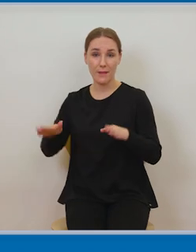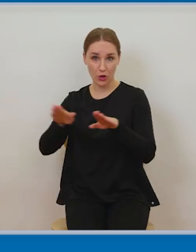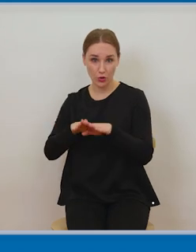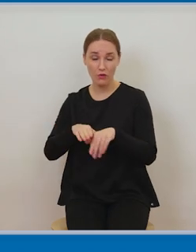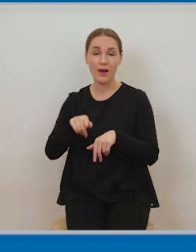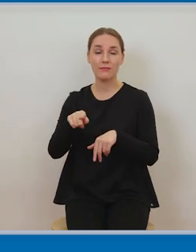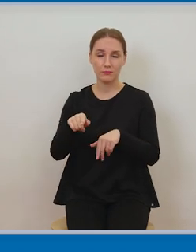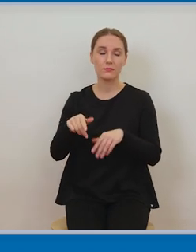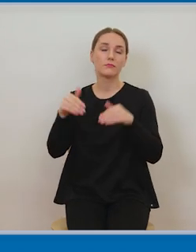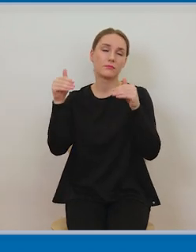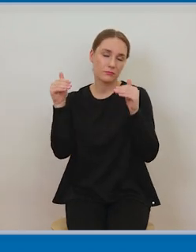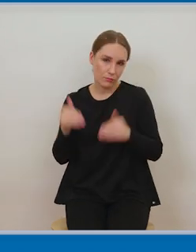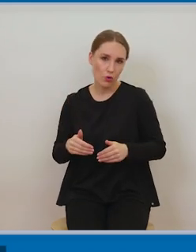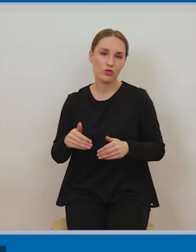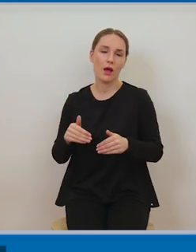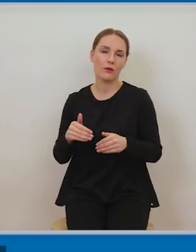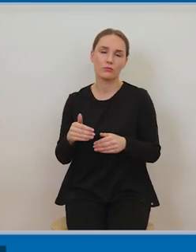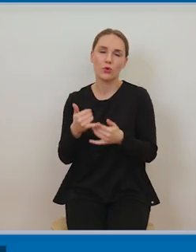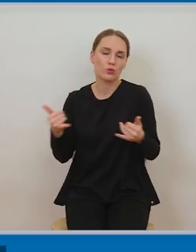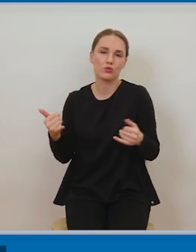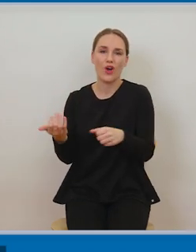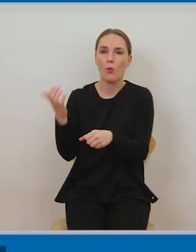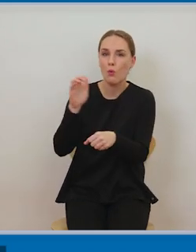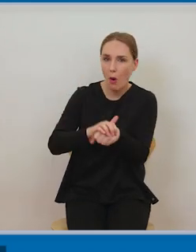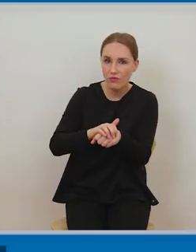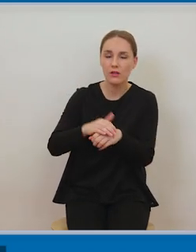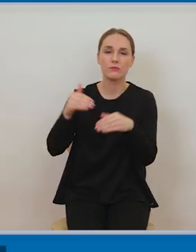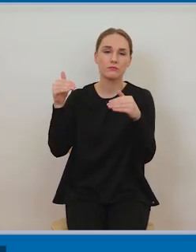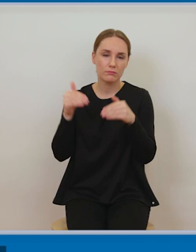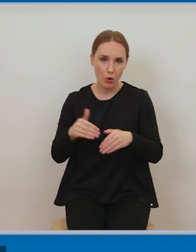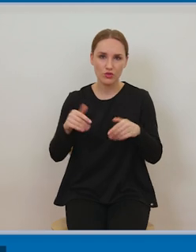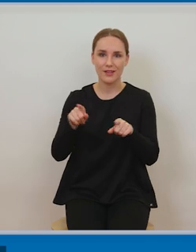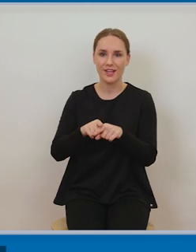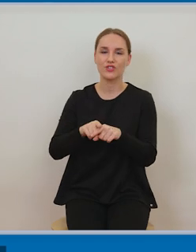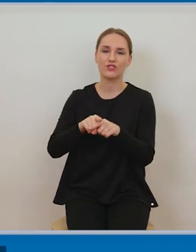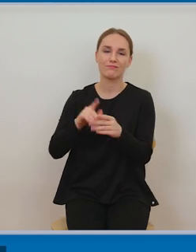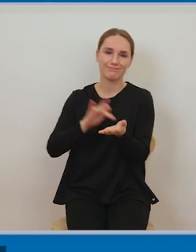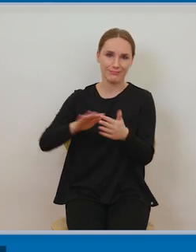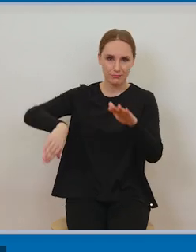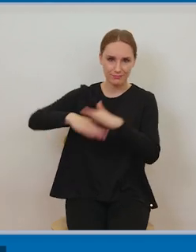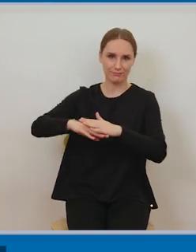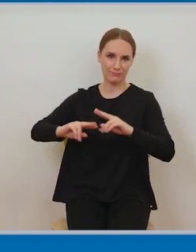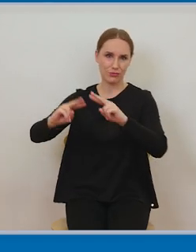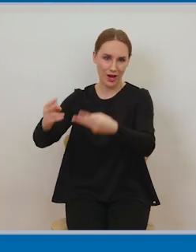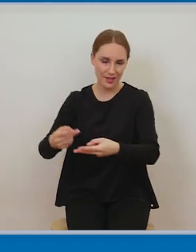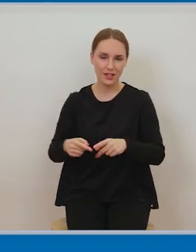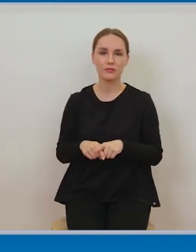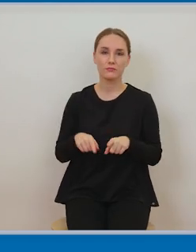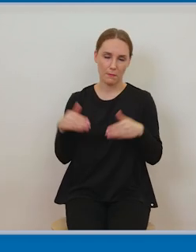być przedmiotem różnego rodzaju umów, mogą być przedmiotem dziedziczenia, są innymi słowy zbywalne